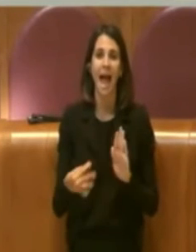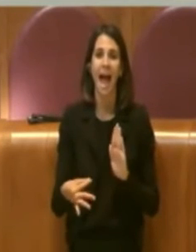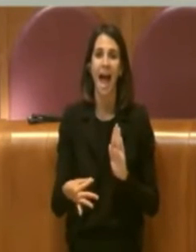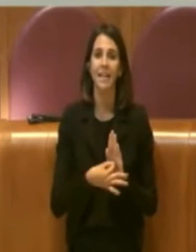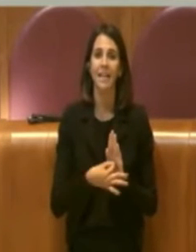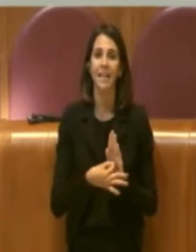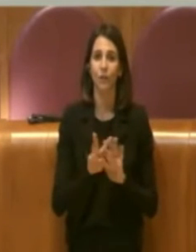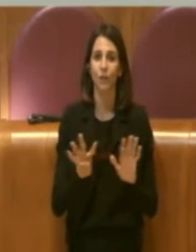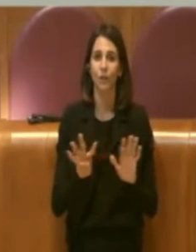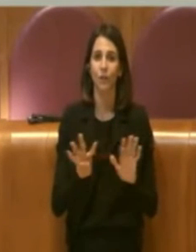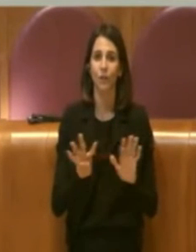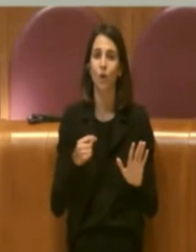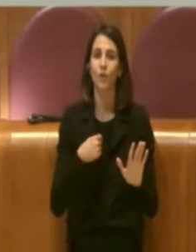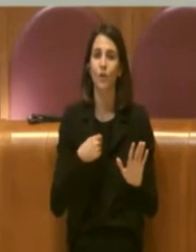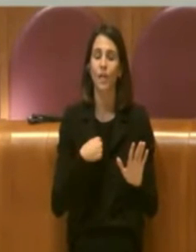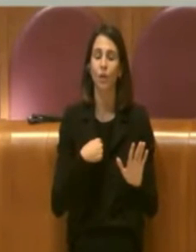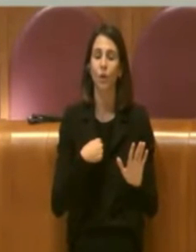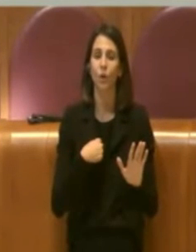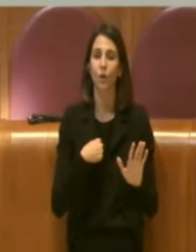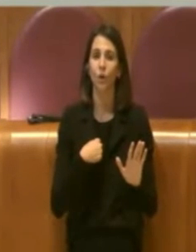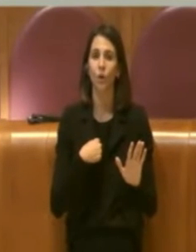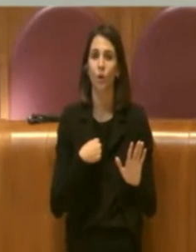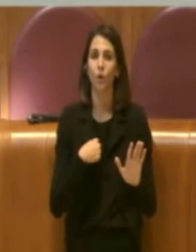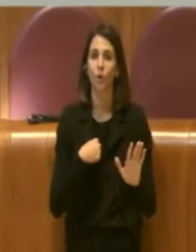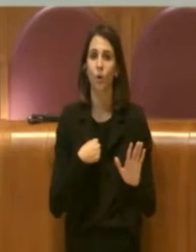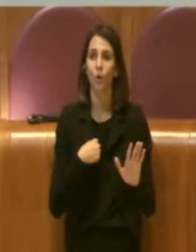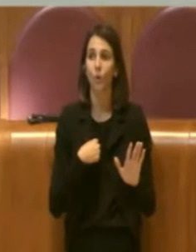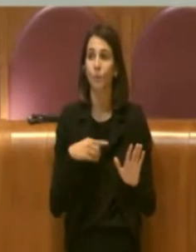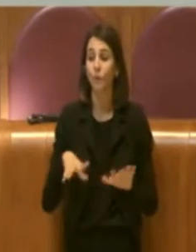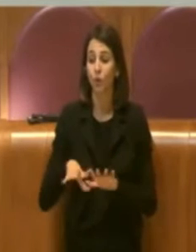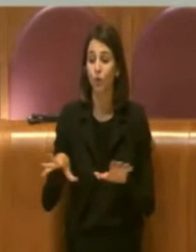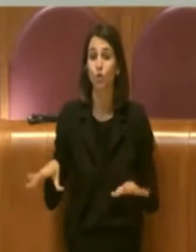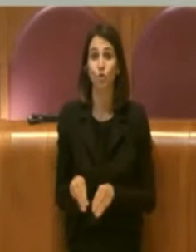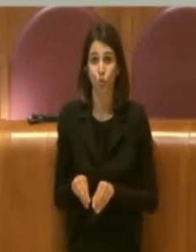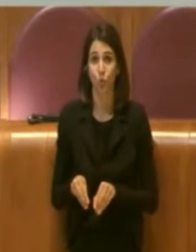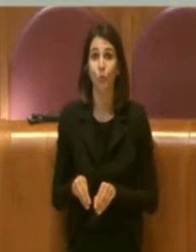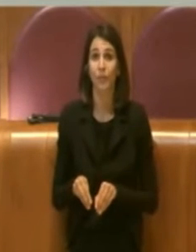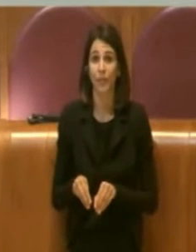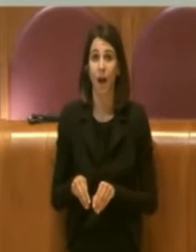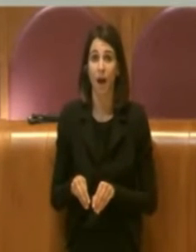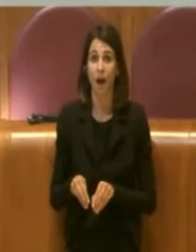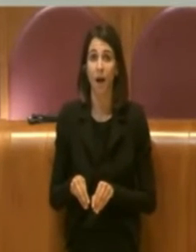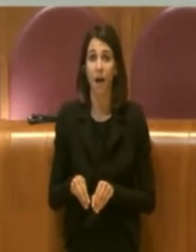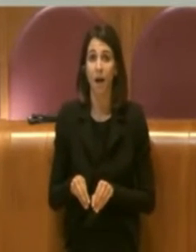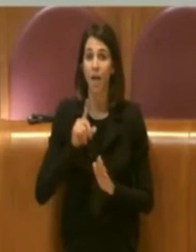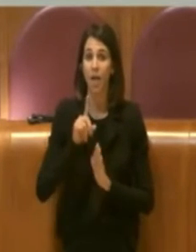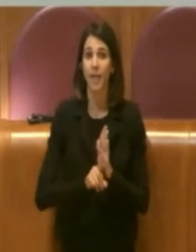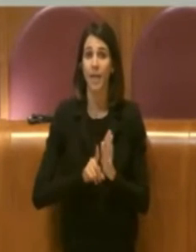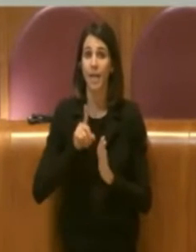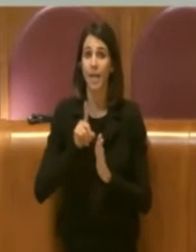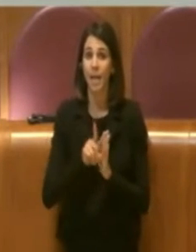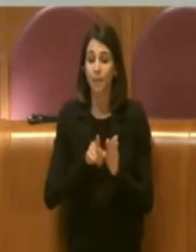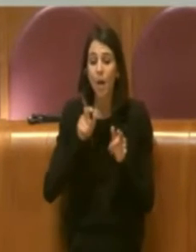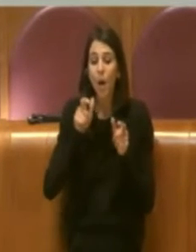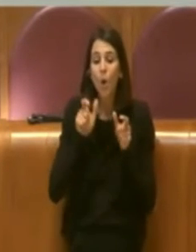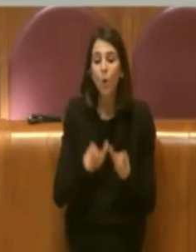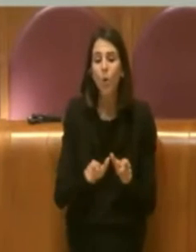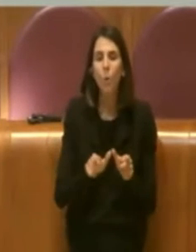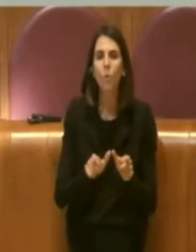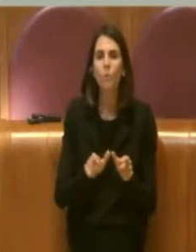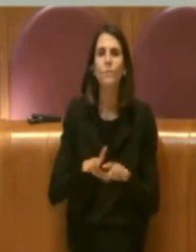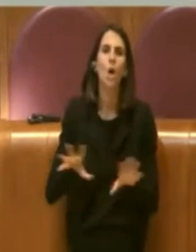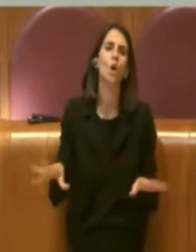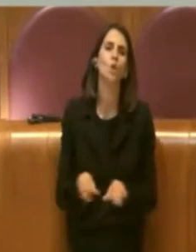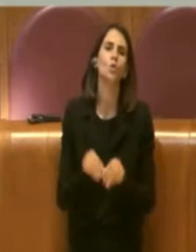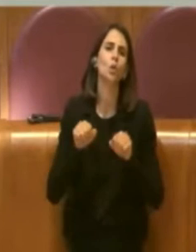lascio definire alla giunta con apposita deliberazione le modalità di